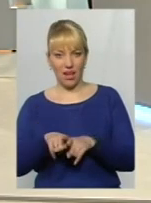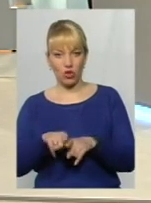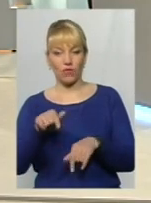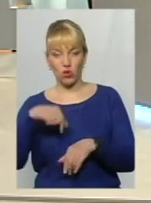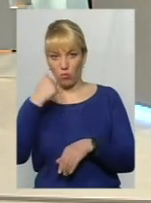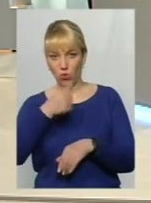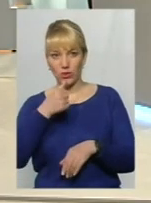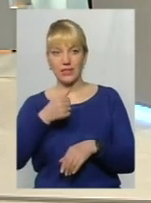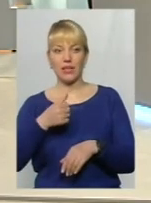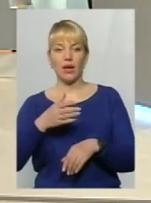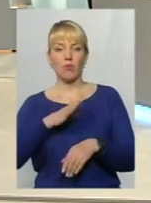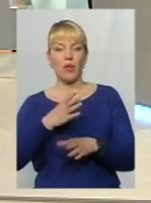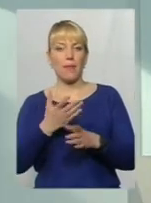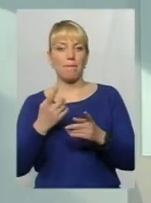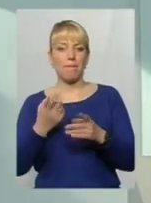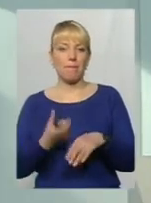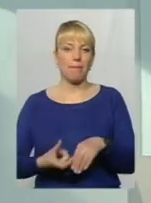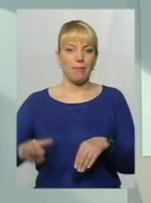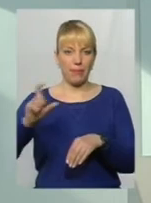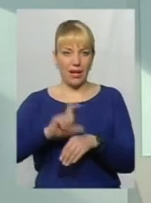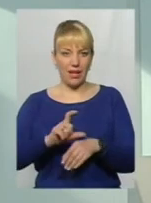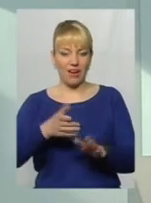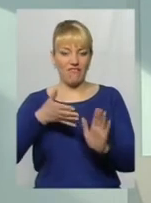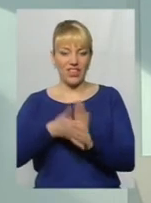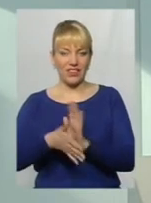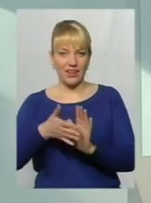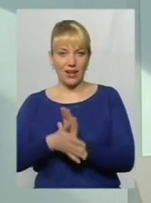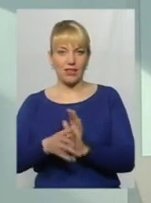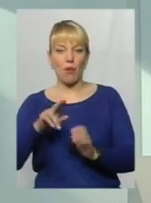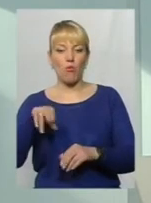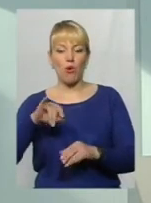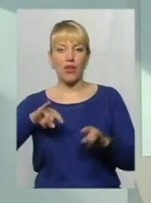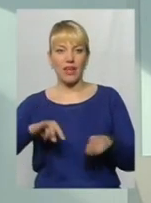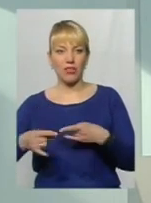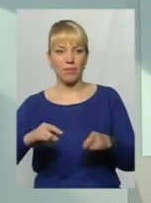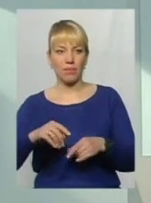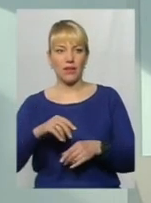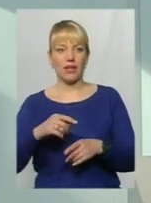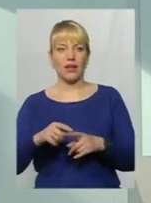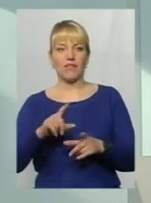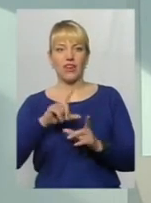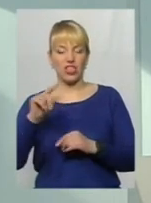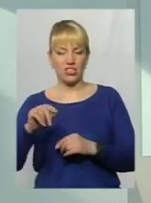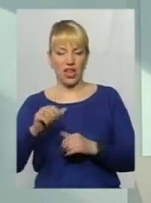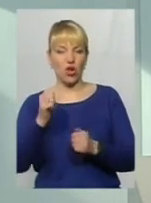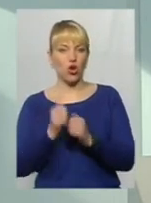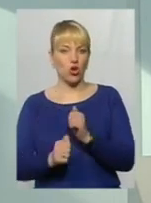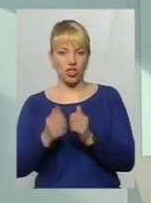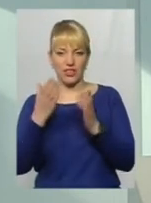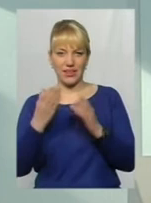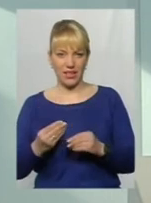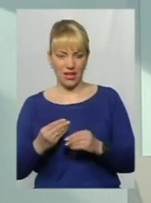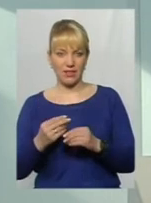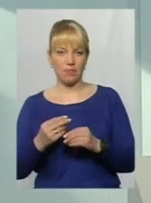понесли перевитрати по поводу ямковості в місті. Багела виїжджала мало чи не кожен день,